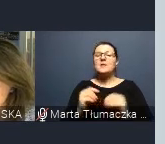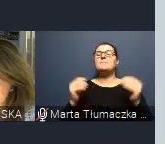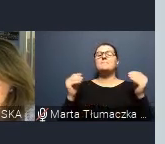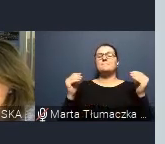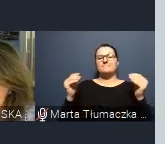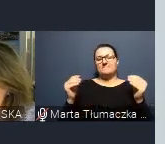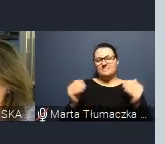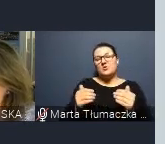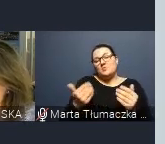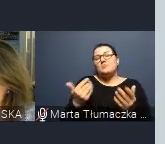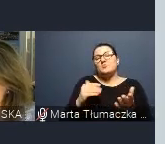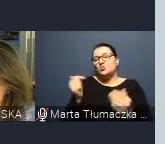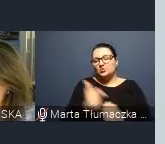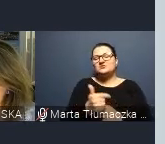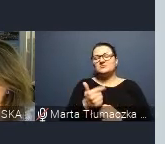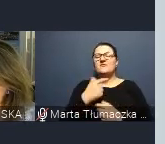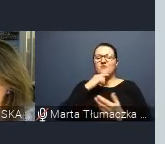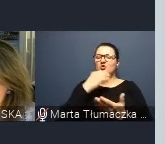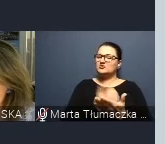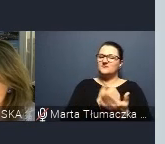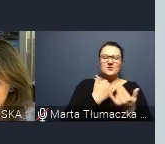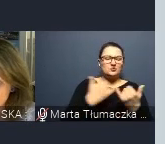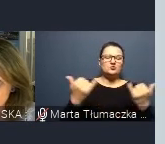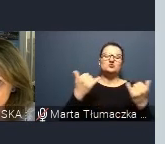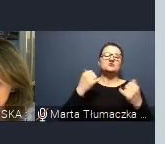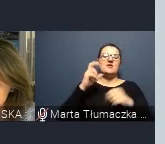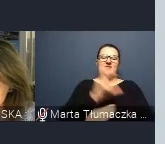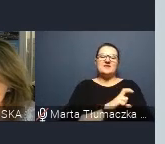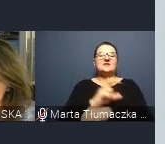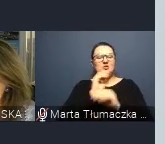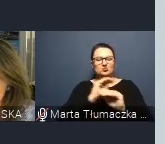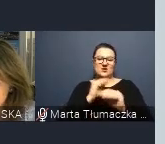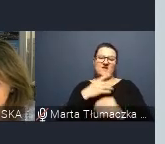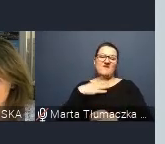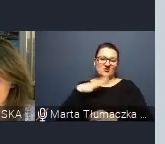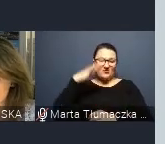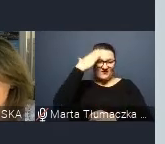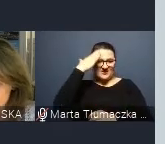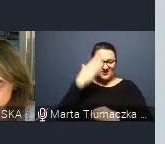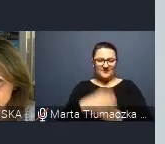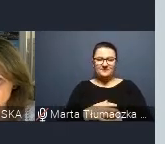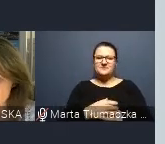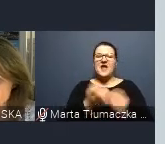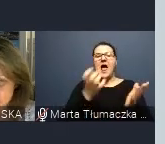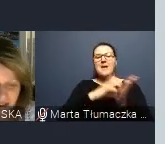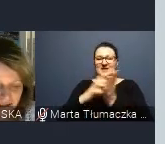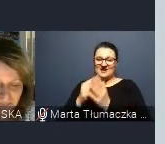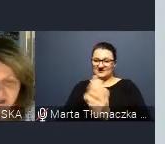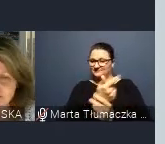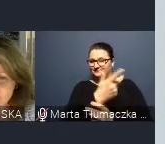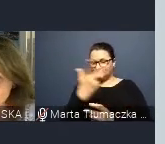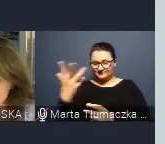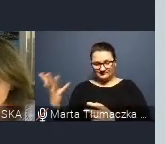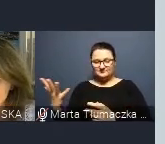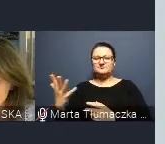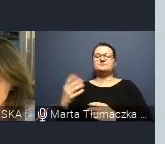Musimy stosować różnego rodzaju techniki uczenia, o których warto wiedzieć. Tych aplikacji jest aż tyle, więc jest przyjazny